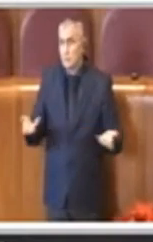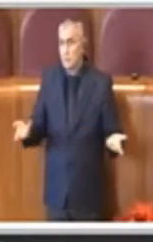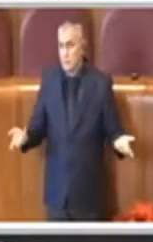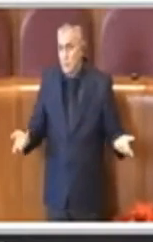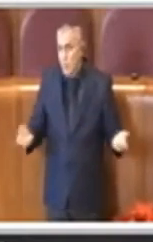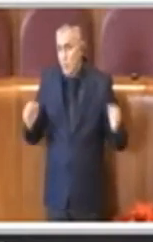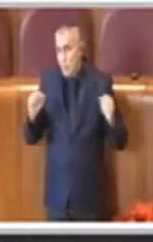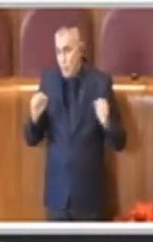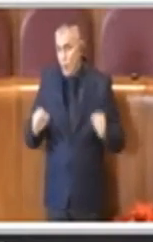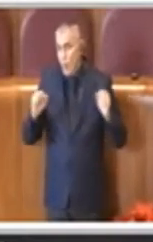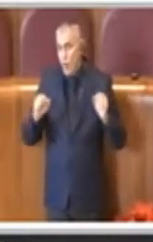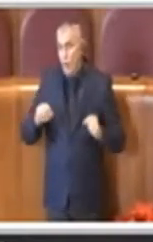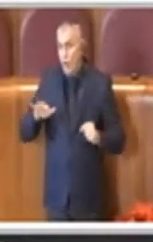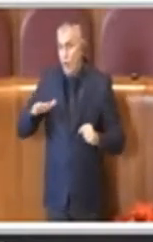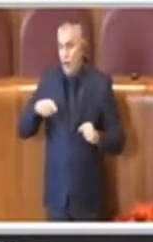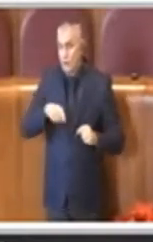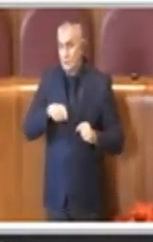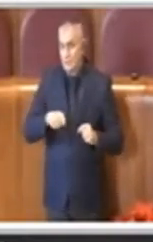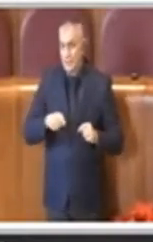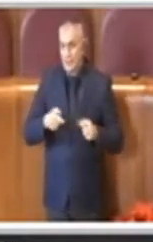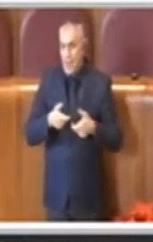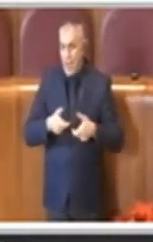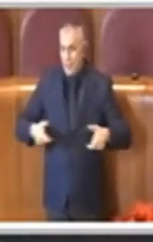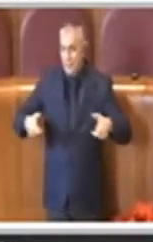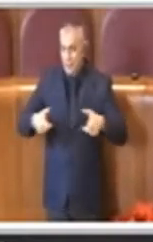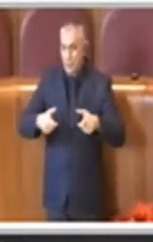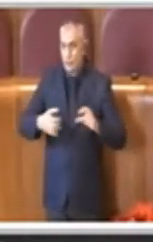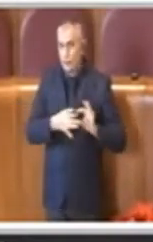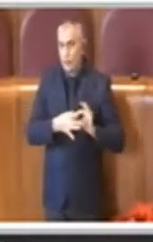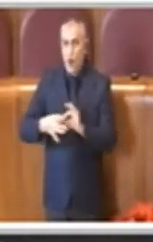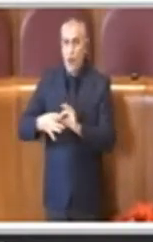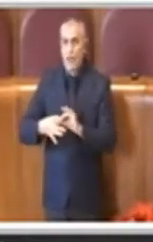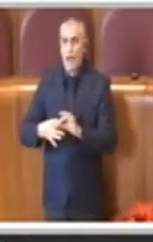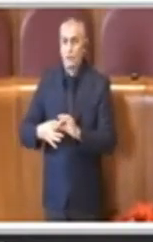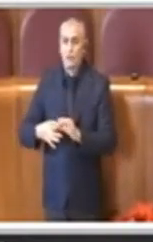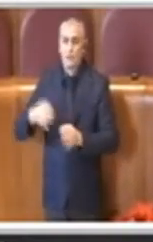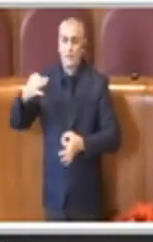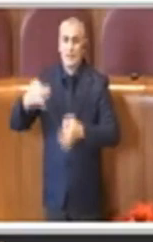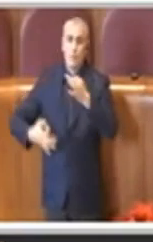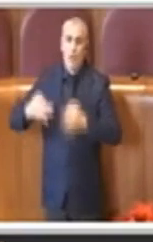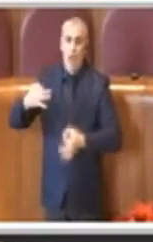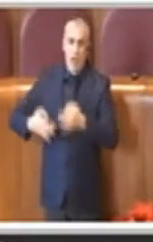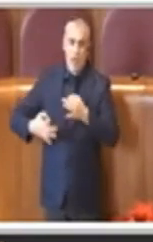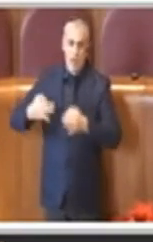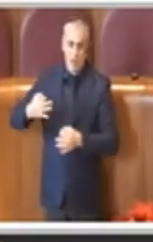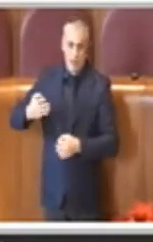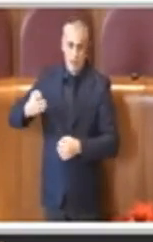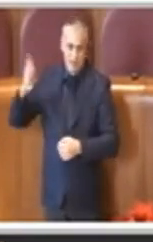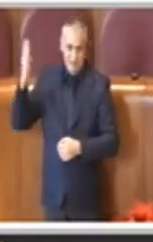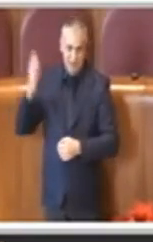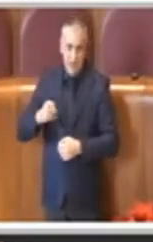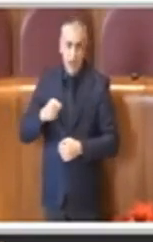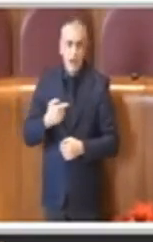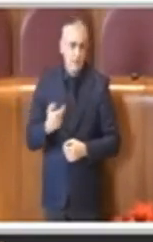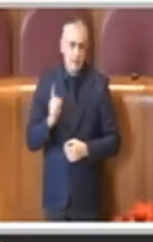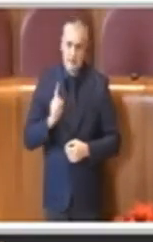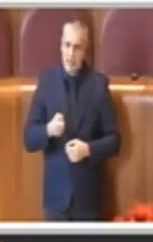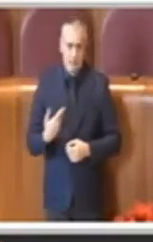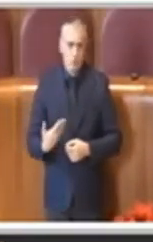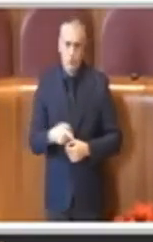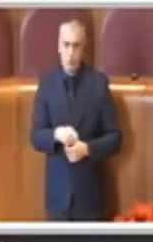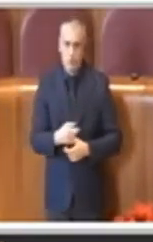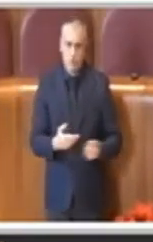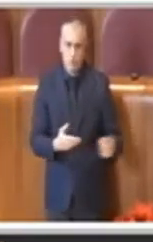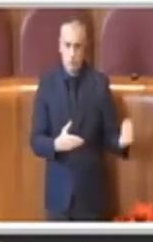procedimenti giudiziali. Quindi diciamo che questa delibera